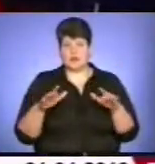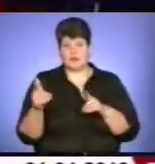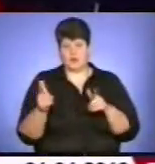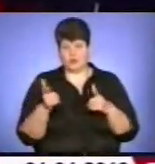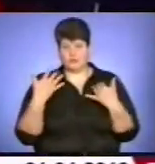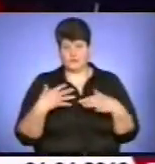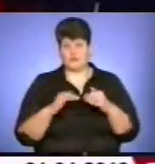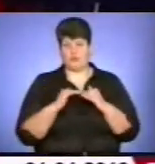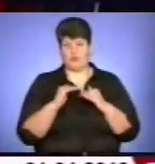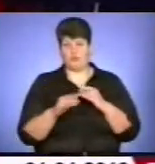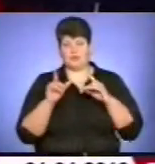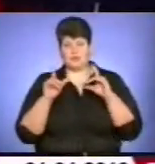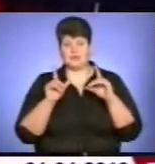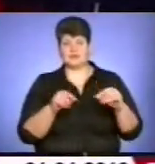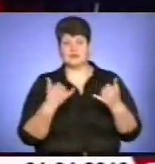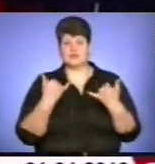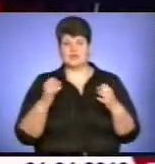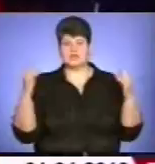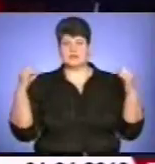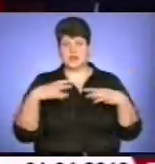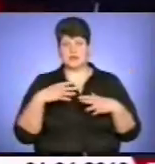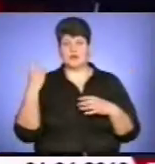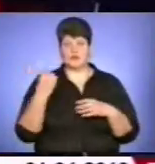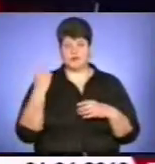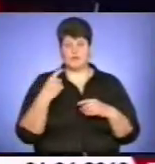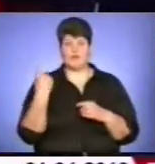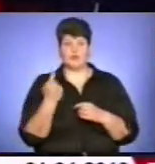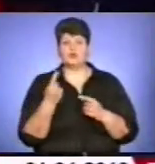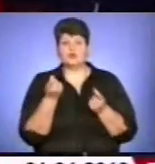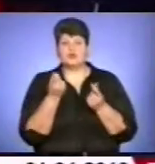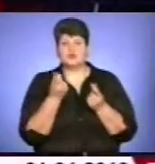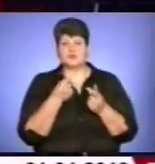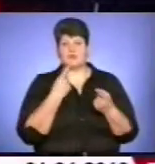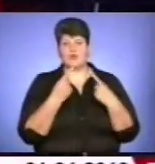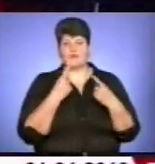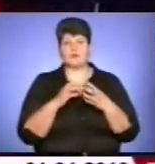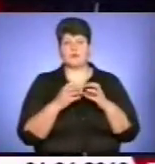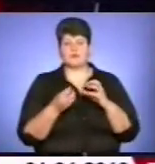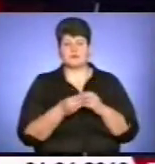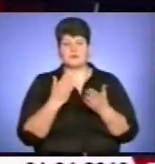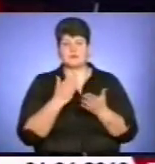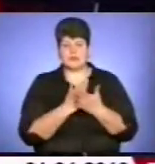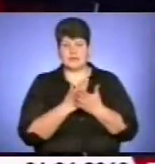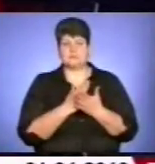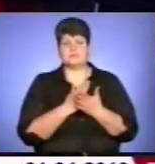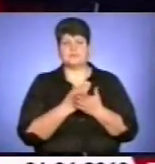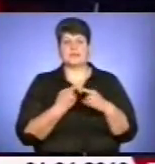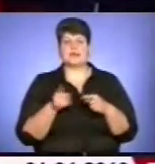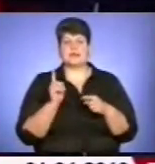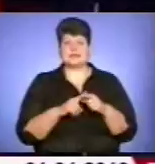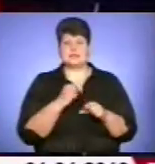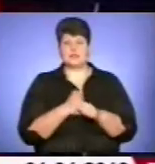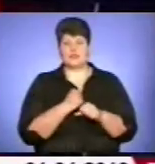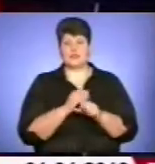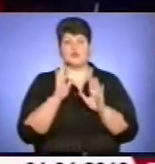добре. Сьогодні зібралися аграрії області, ми трошки поговорили сьогодні про проблеми, які в них накопились. Ця робота,